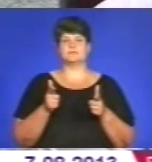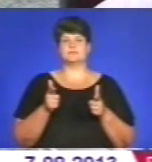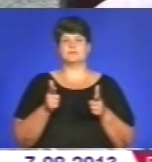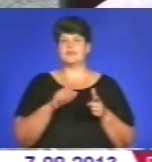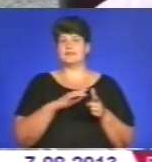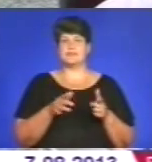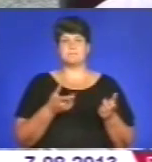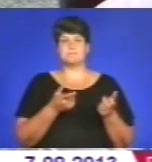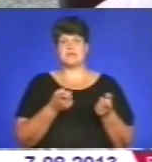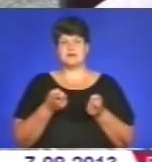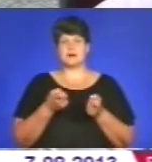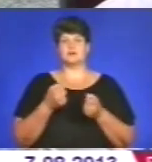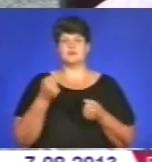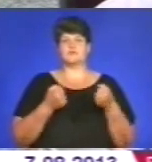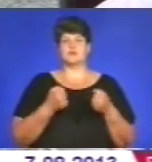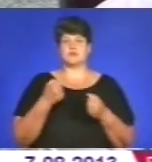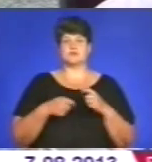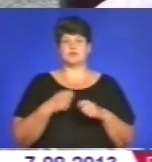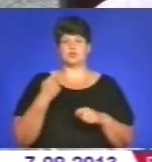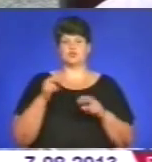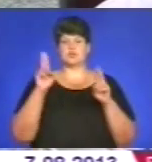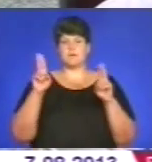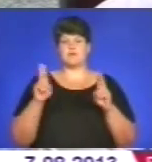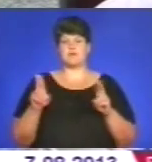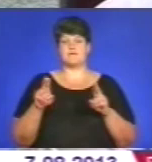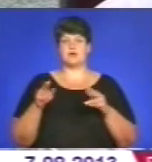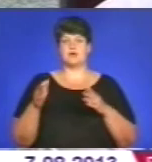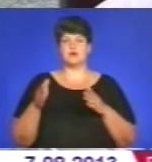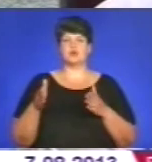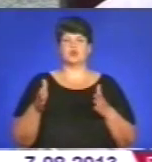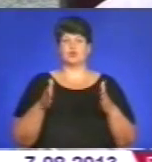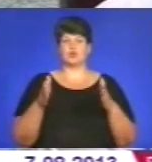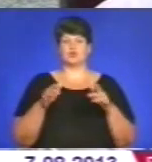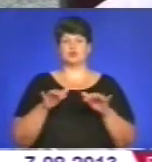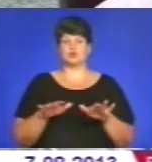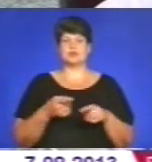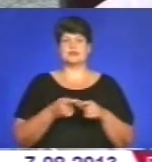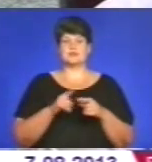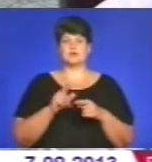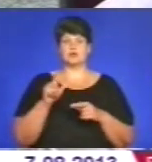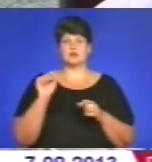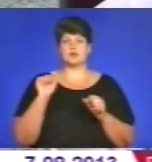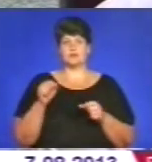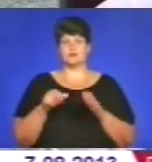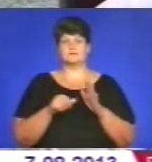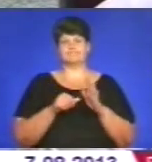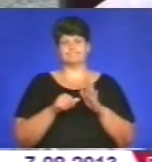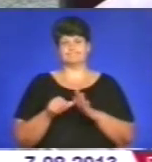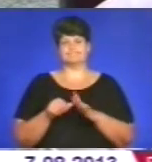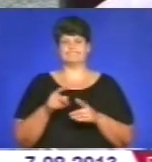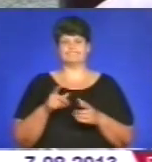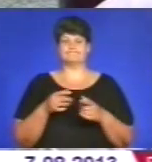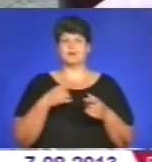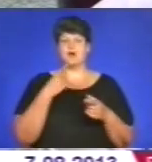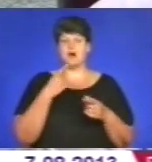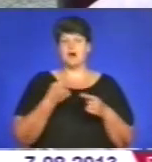притягати водія за порушення правил дорожнього руху. Цій людині можна погрожувати, можна на нього тиснути. Тобто це